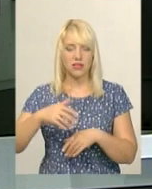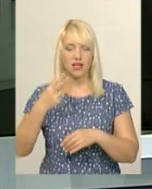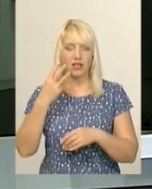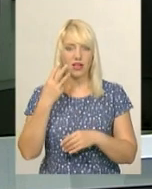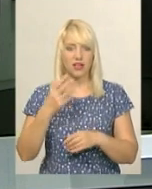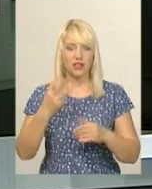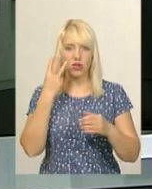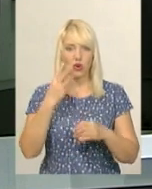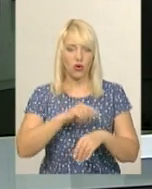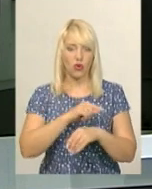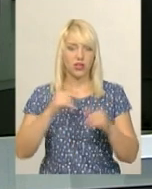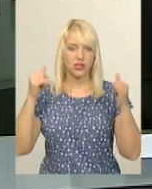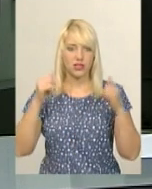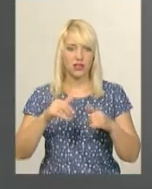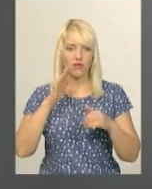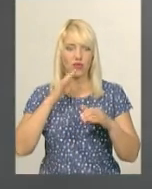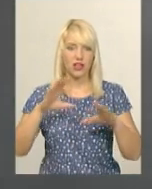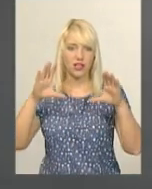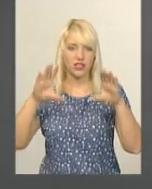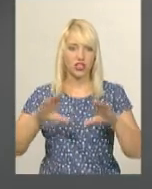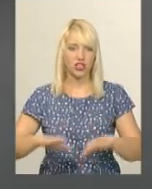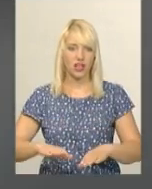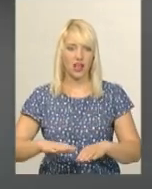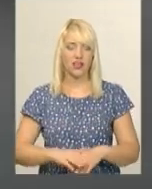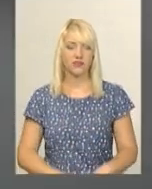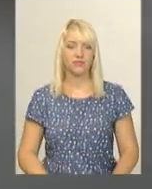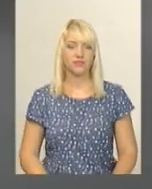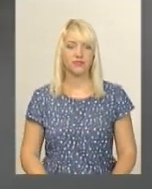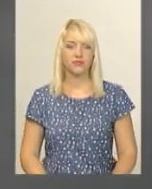вода зійшла з Хмельницьких вулиць. З'вісницьkerі з вулиць.